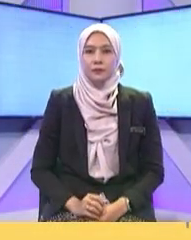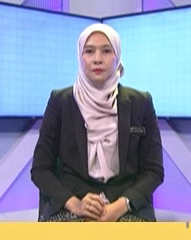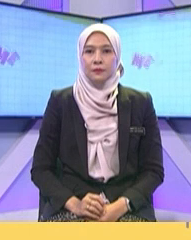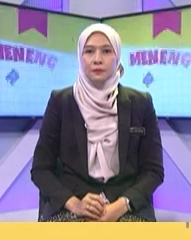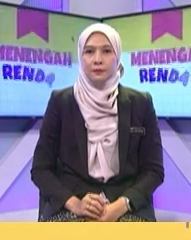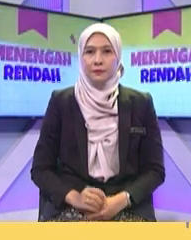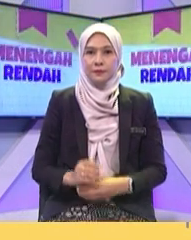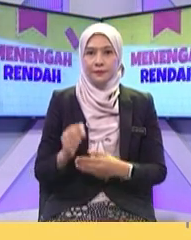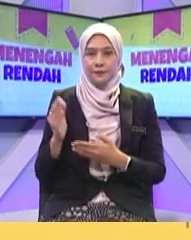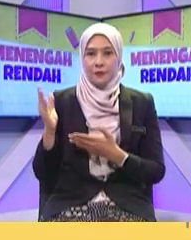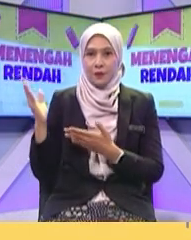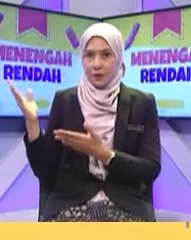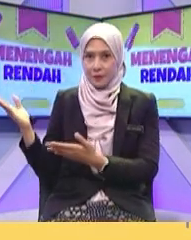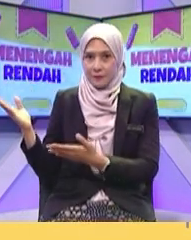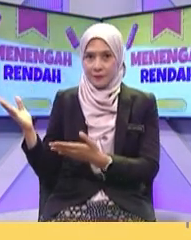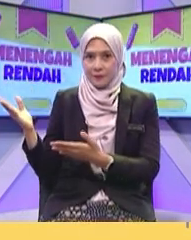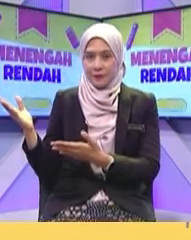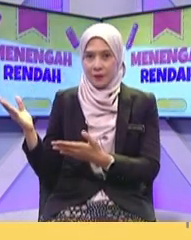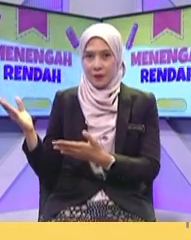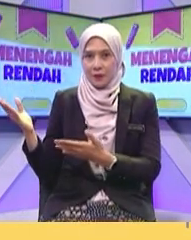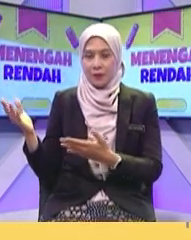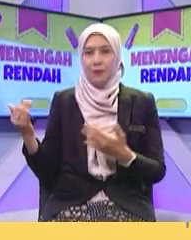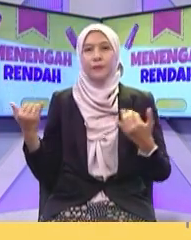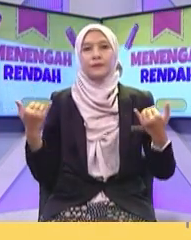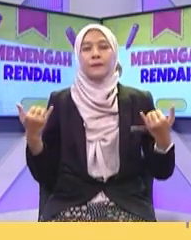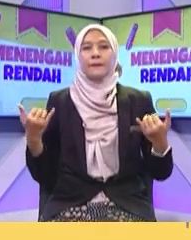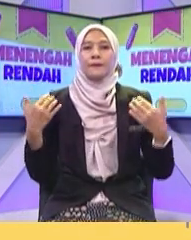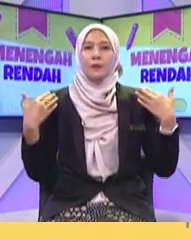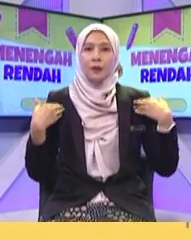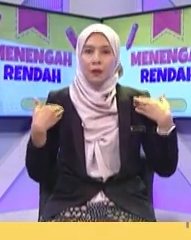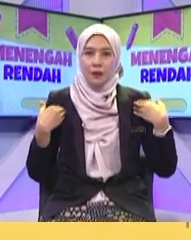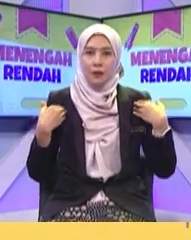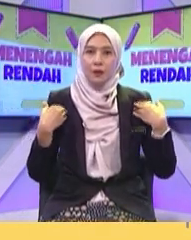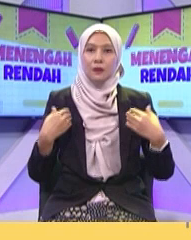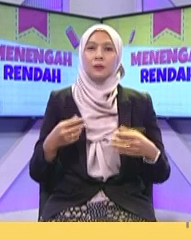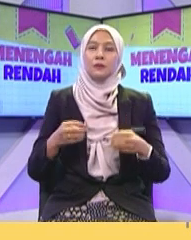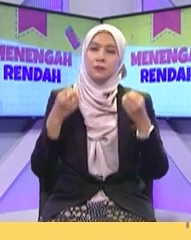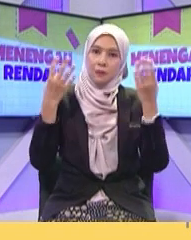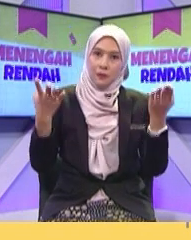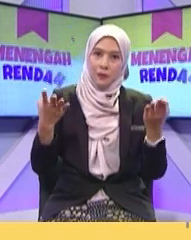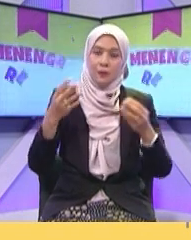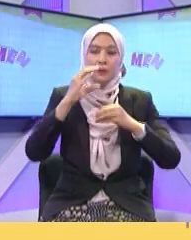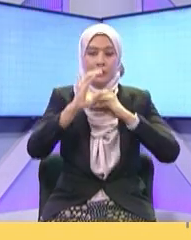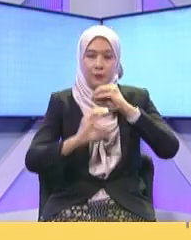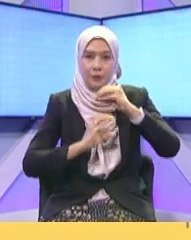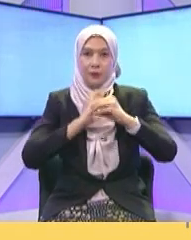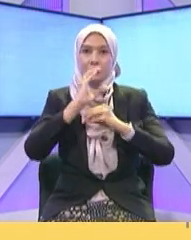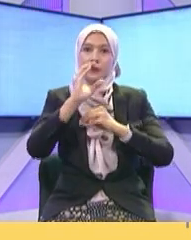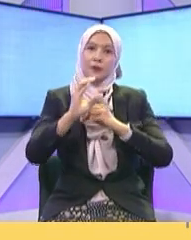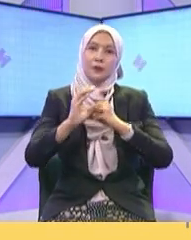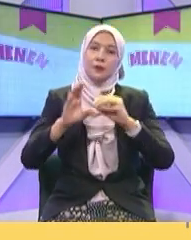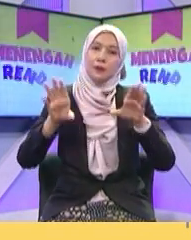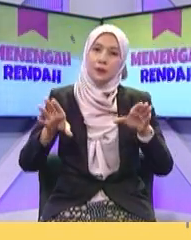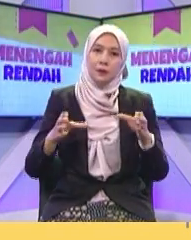slide saya sekarang Okey Sehinggalah ada Mesat 1 Mesat 2 Mesat 3 Mesat 3A Dan Mesat 3B